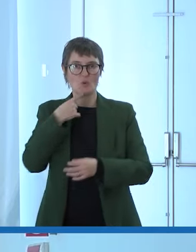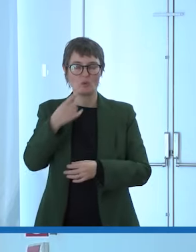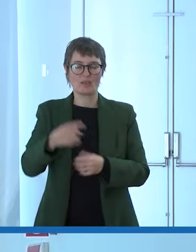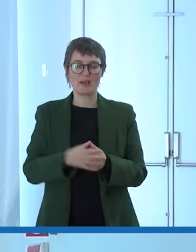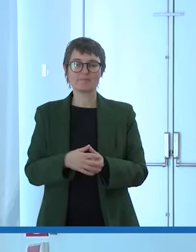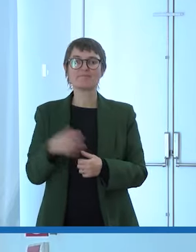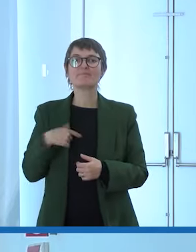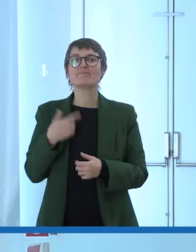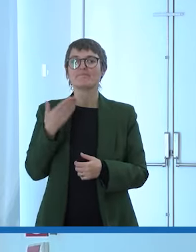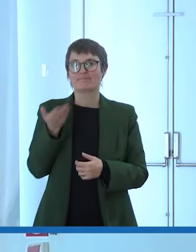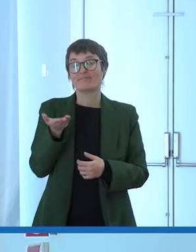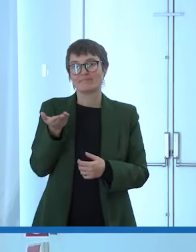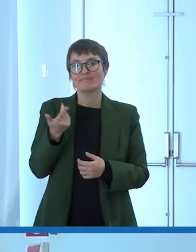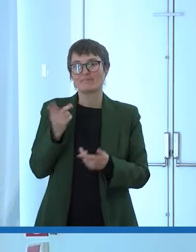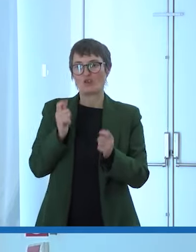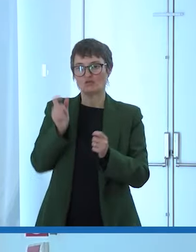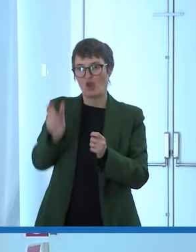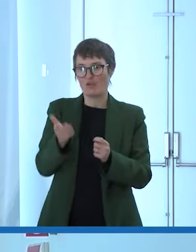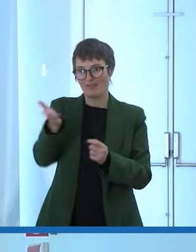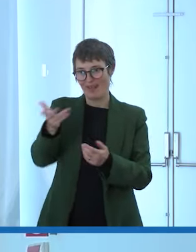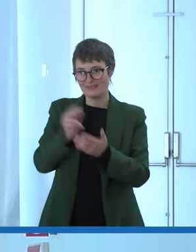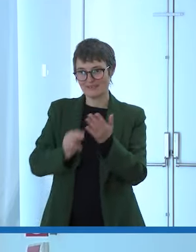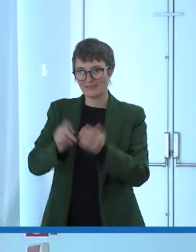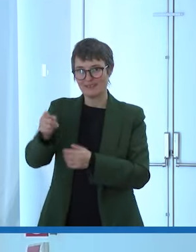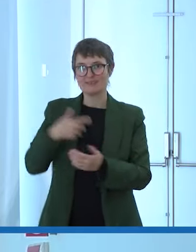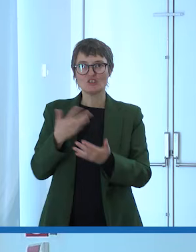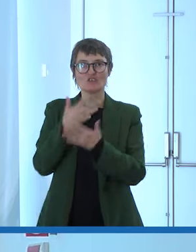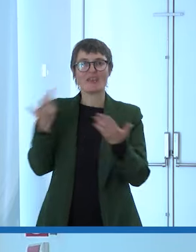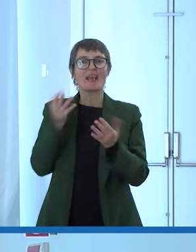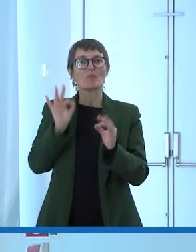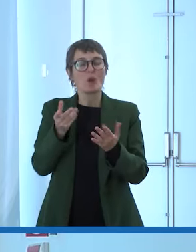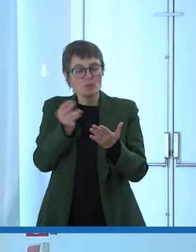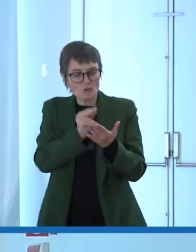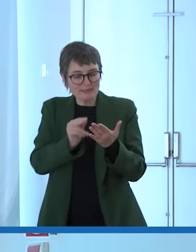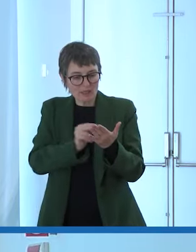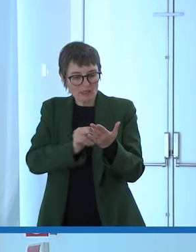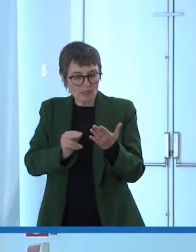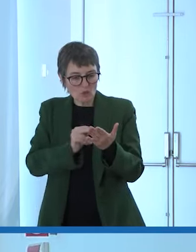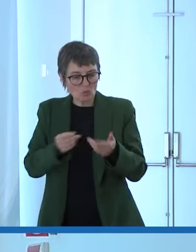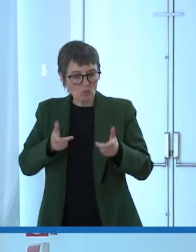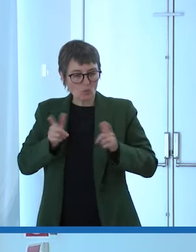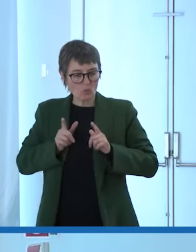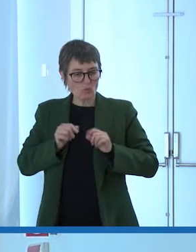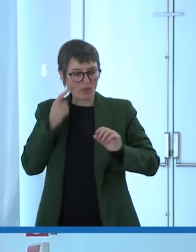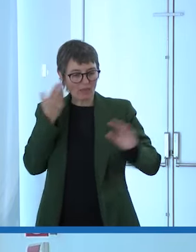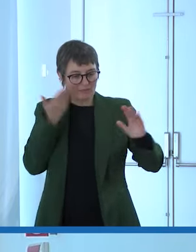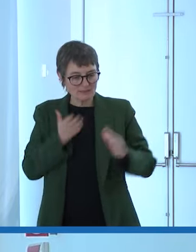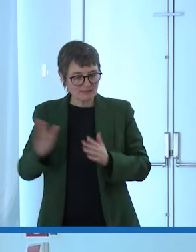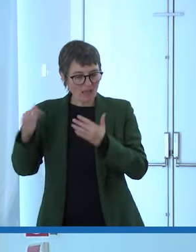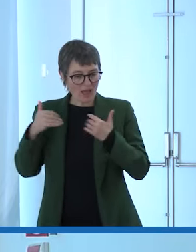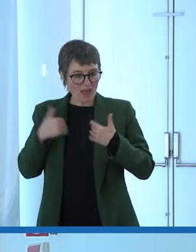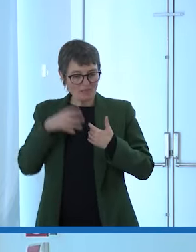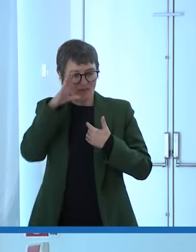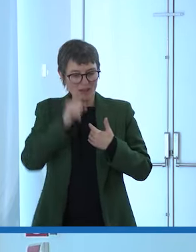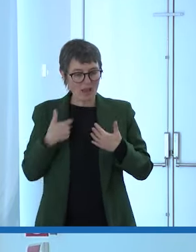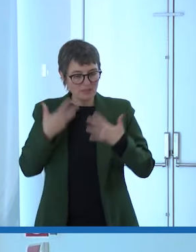la scrittura ha avuto una funzione salvifica che le ha permesso di affrontare con più consapevolezza e accettazione di sé